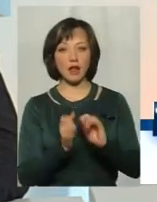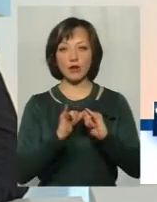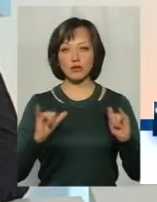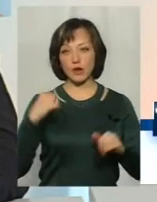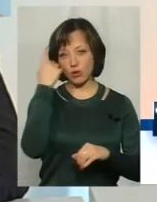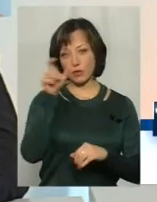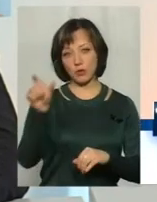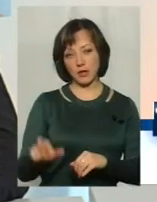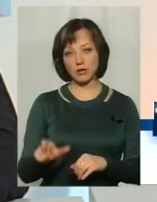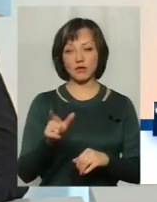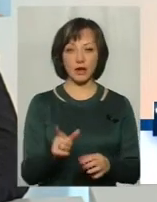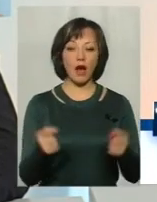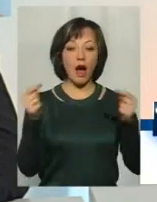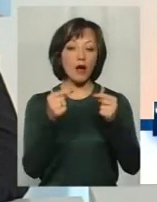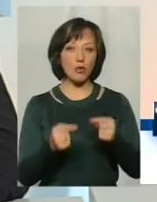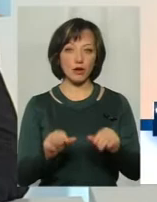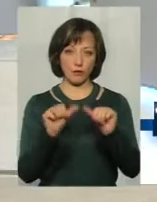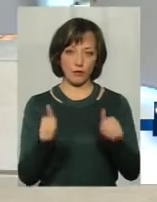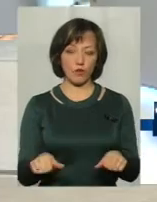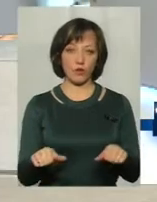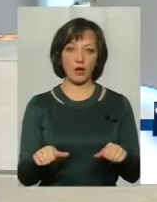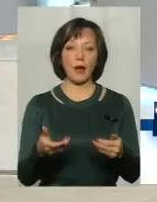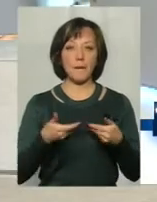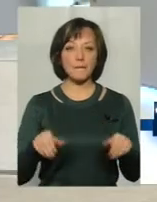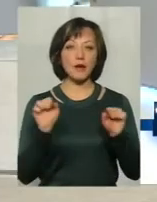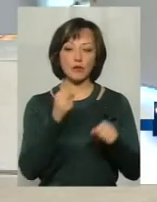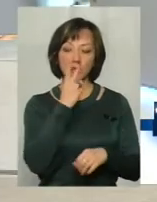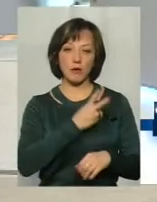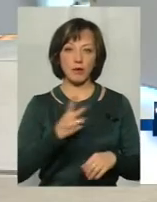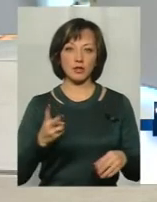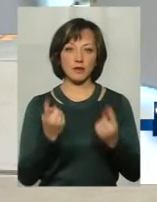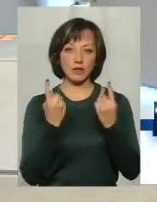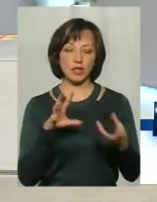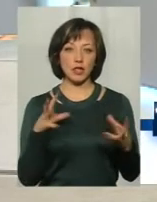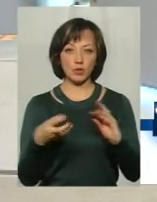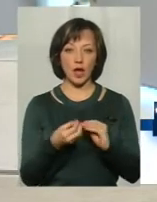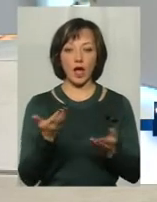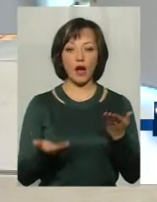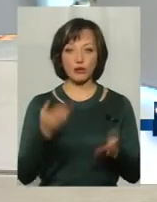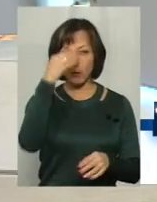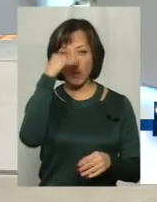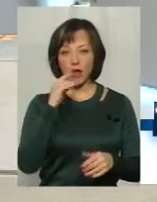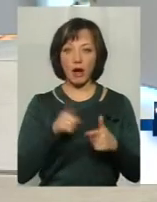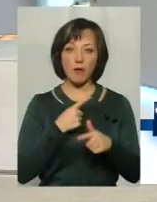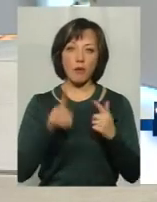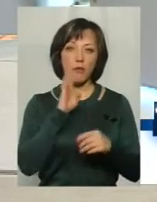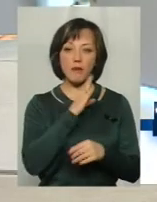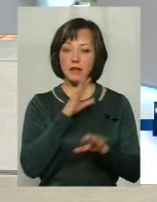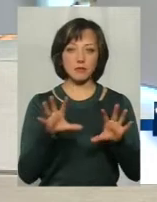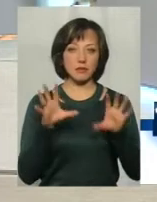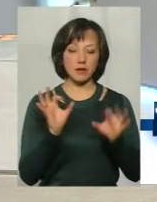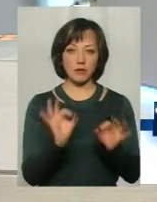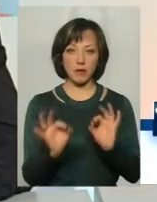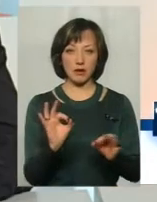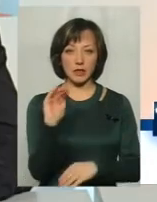особистість, і те, що вони гармонійно її формують, ми можемо побачити величезні результати. Бо якщо батько або мама не будуть сприймати адекватно